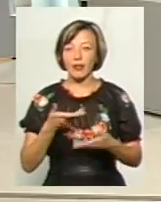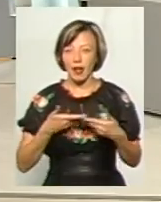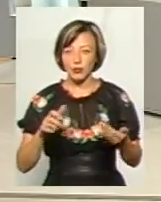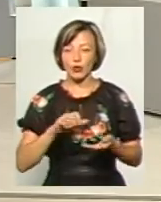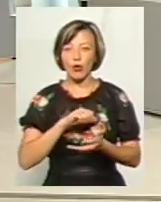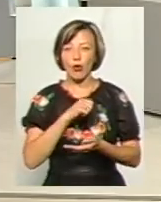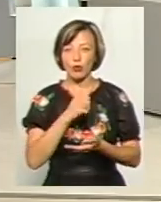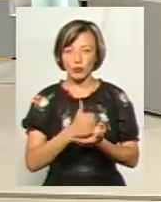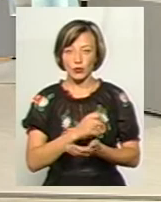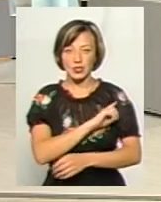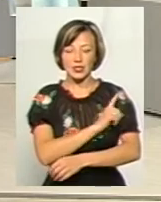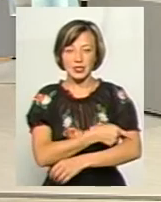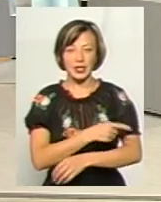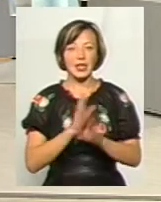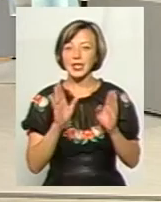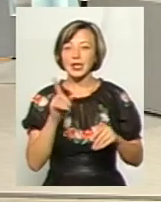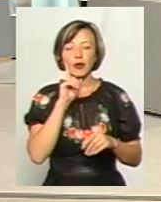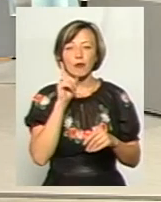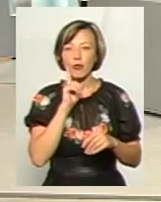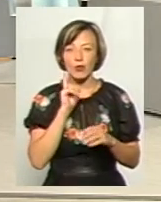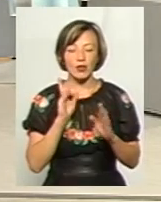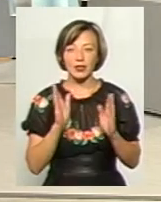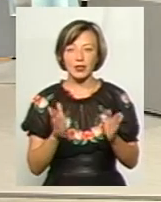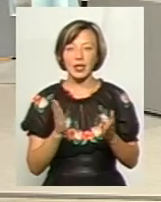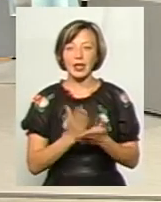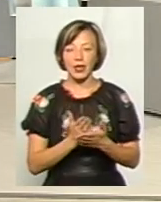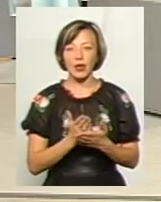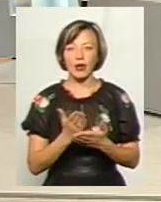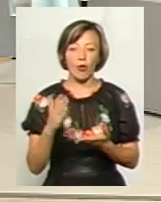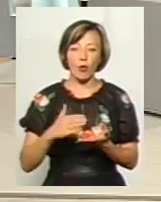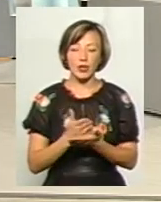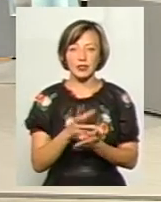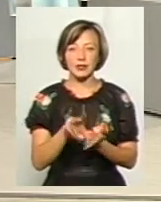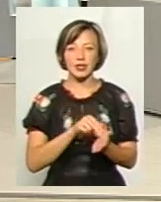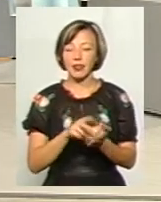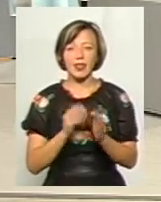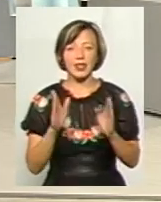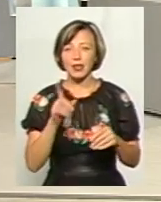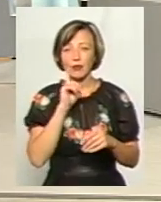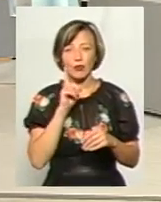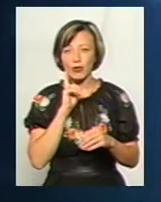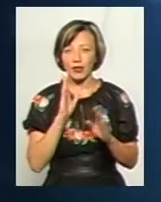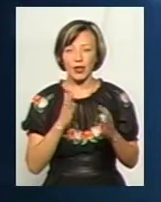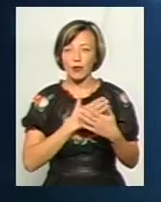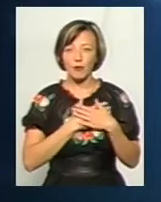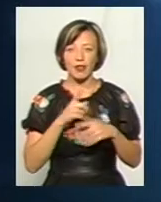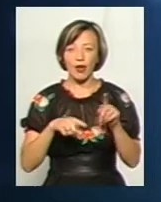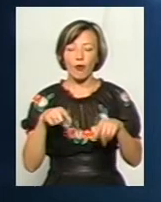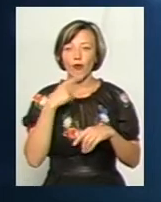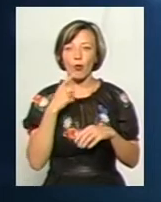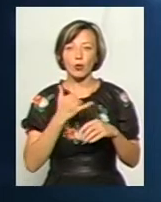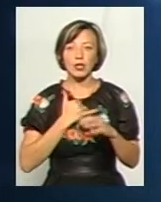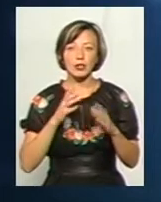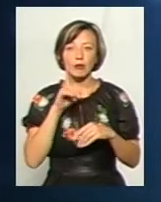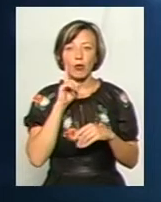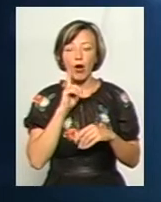є молодь. То цікаво, чи в цій молоді є, а є орієнтири, взірці, насправді, які формують. любимо деколи говорити, що в нас